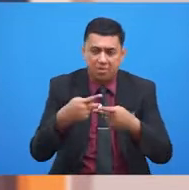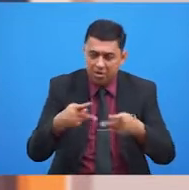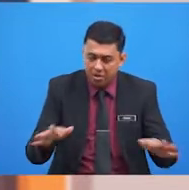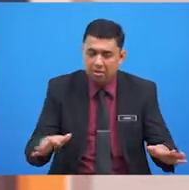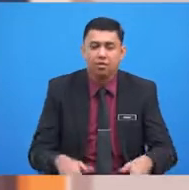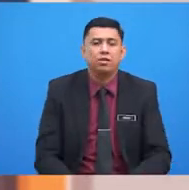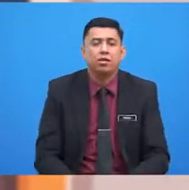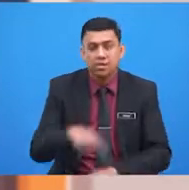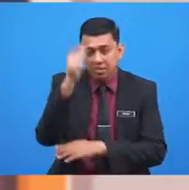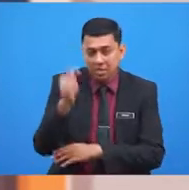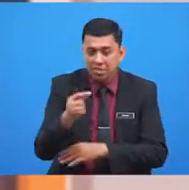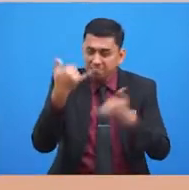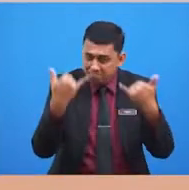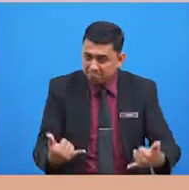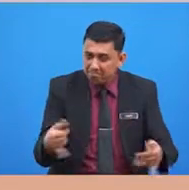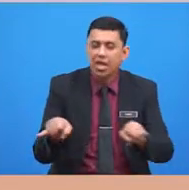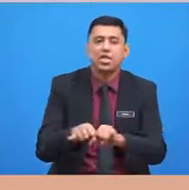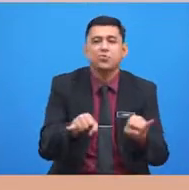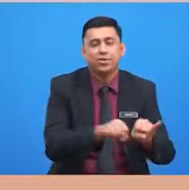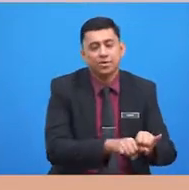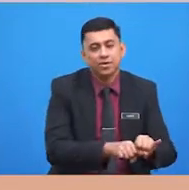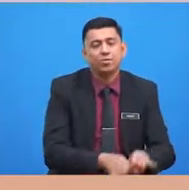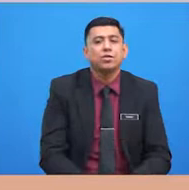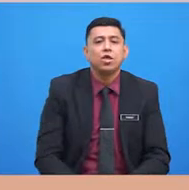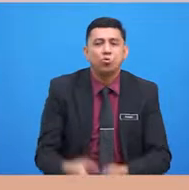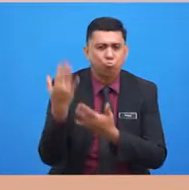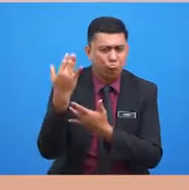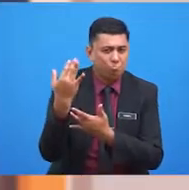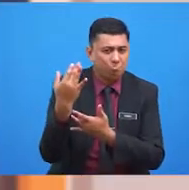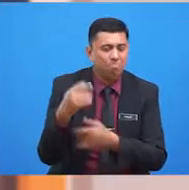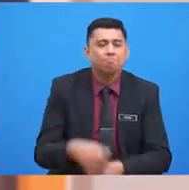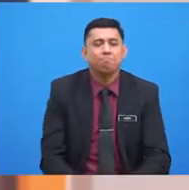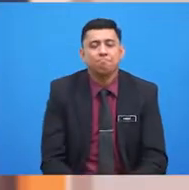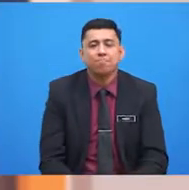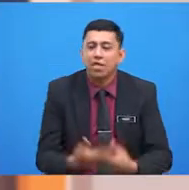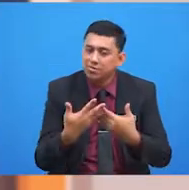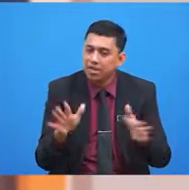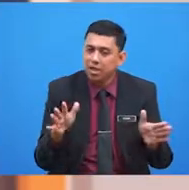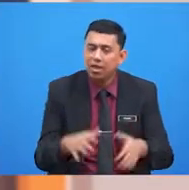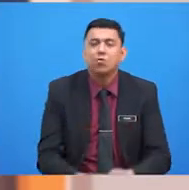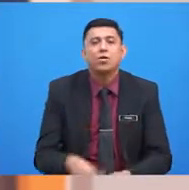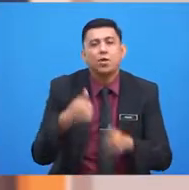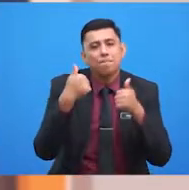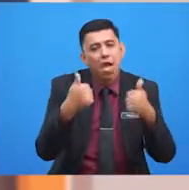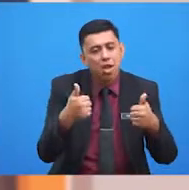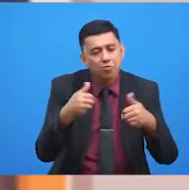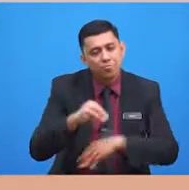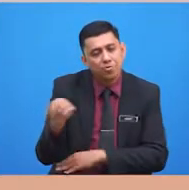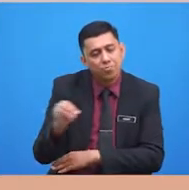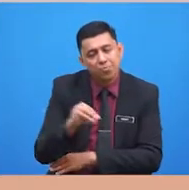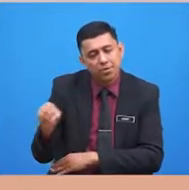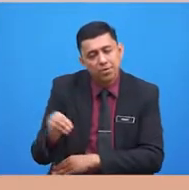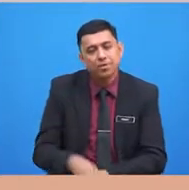tanya sekarang juga. cikgu tunggu ini. Sudah? Bagus, murid-murid.